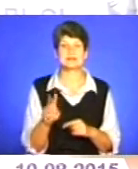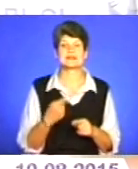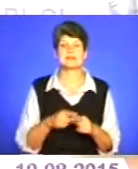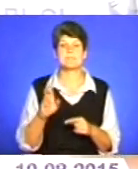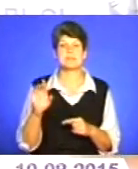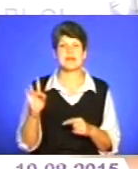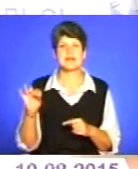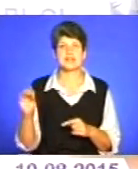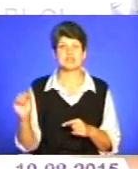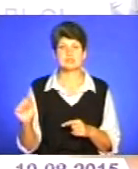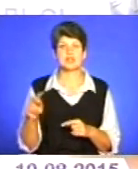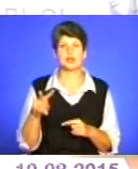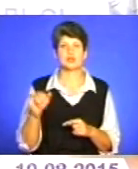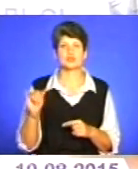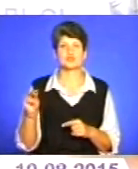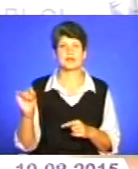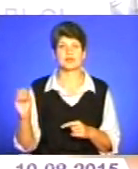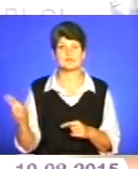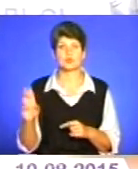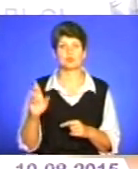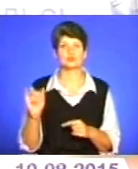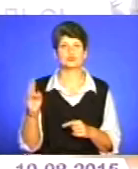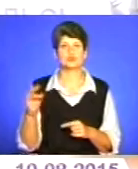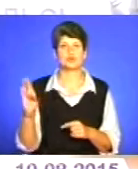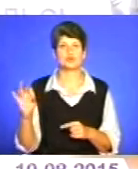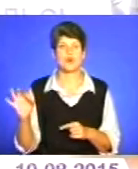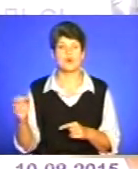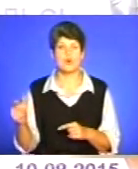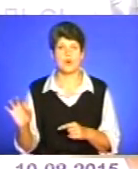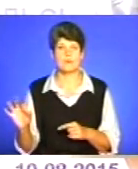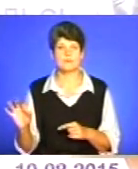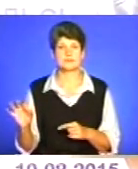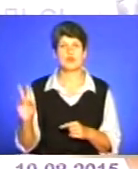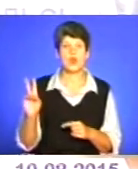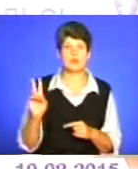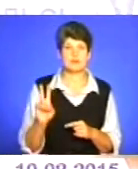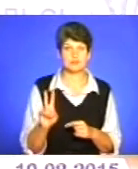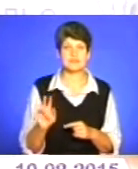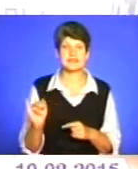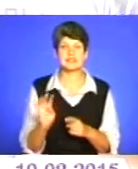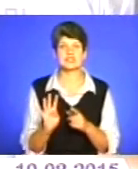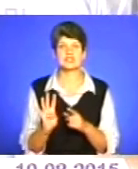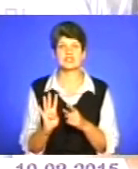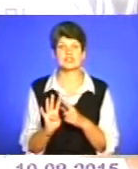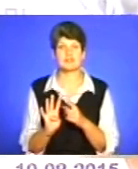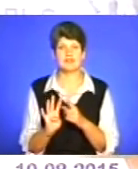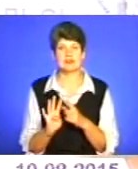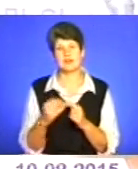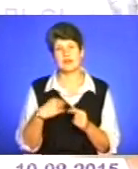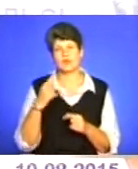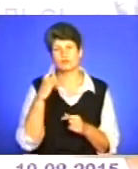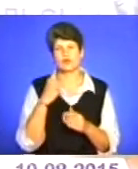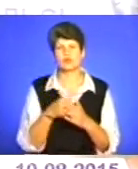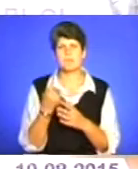Бережанська-Лучаківського-Будного тролейбусна. І четверта лінія, я думаю, що десь до 1